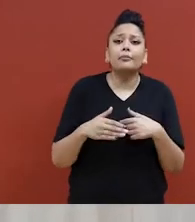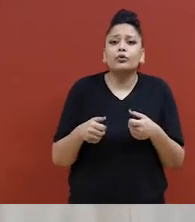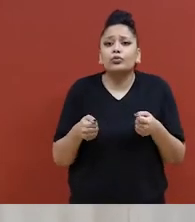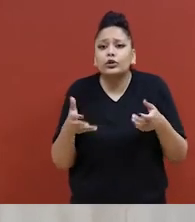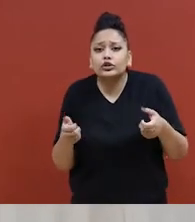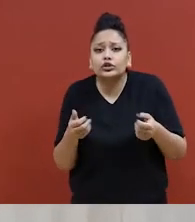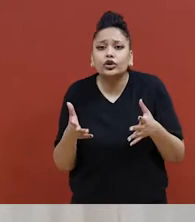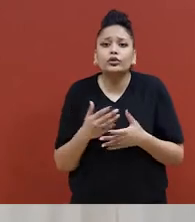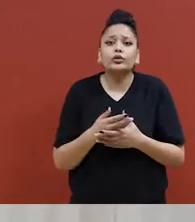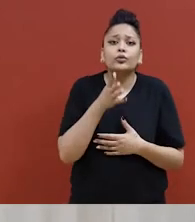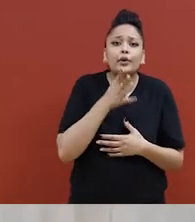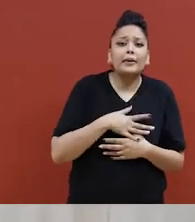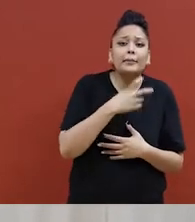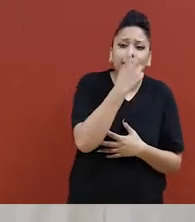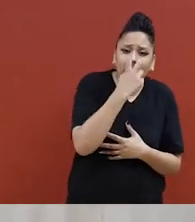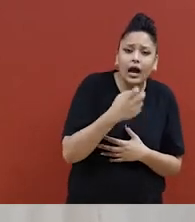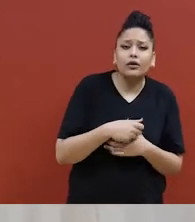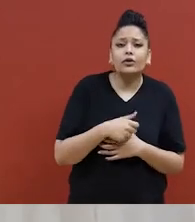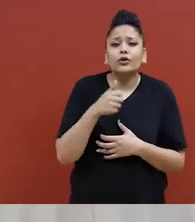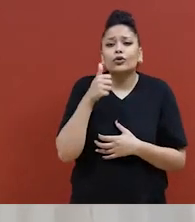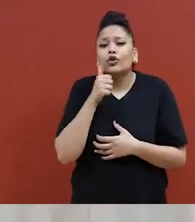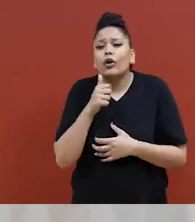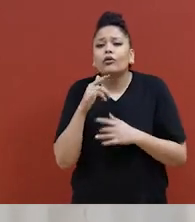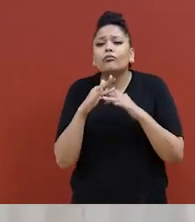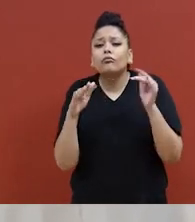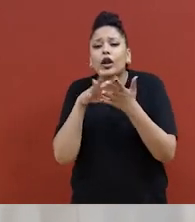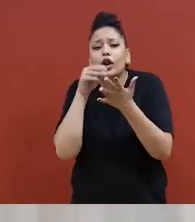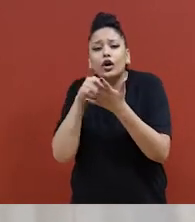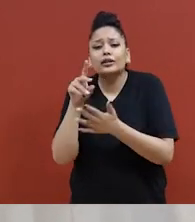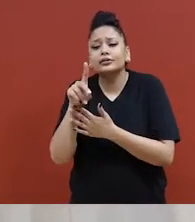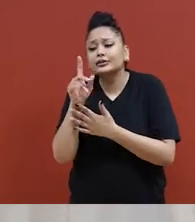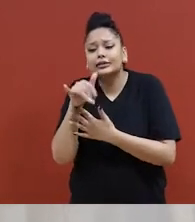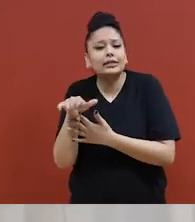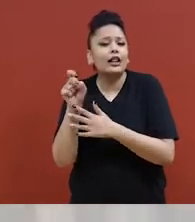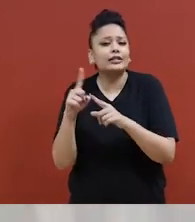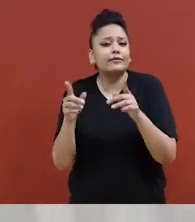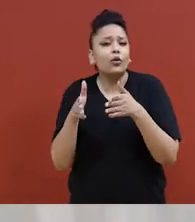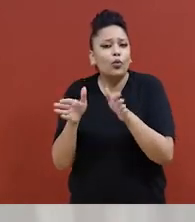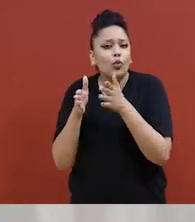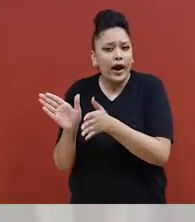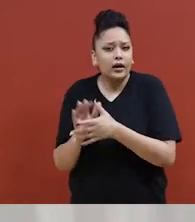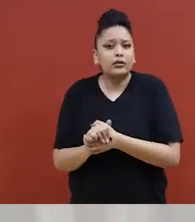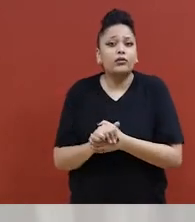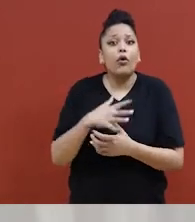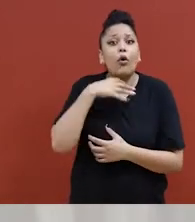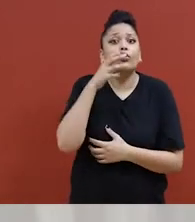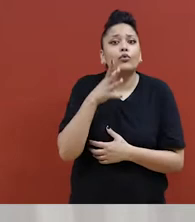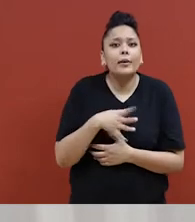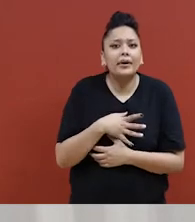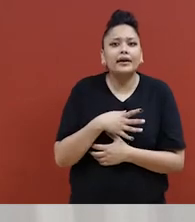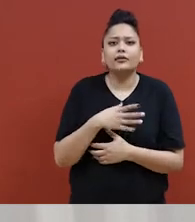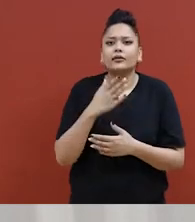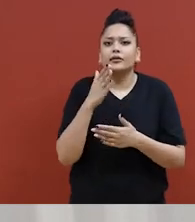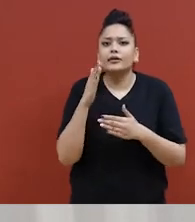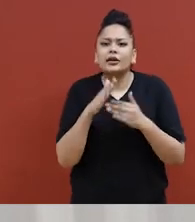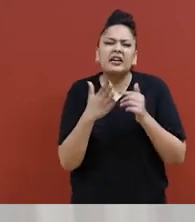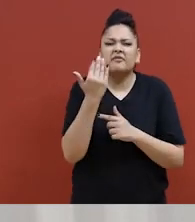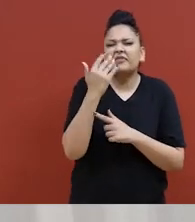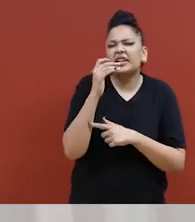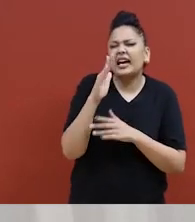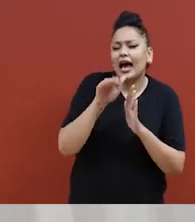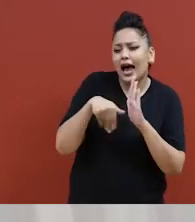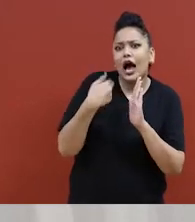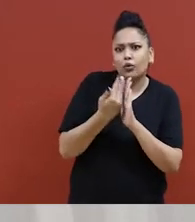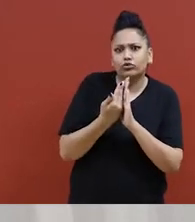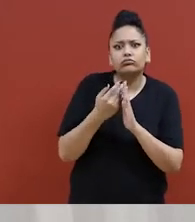aveugles, des femmes qui ont des styles et des capacités d'apprentissage différentes. Vous savez, la femme la plus âgée qui a